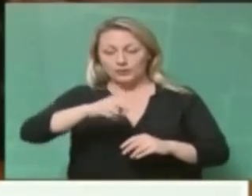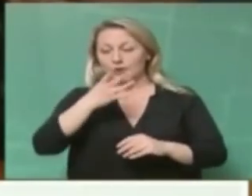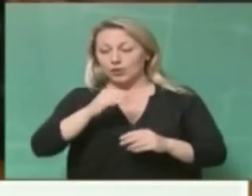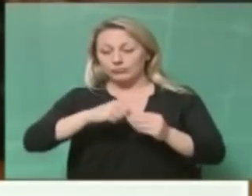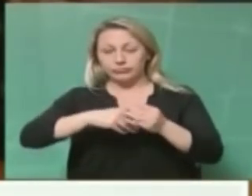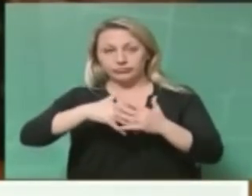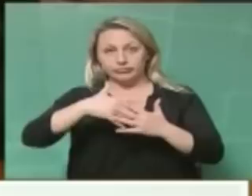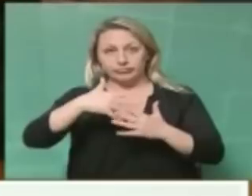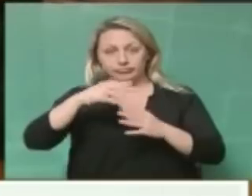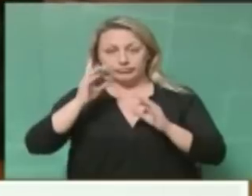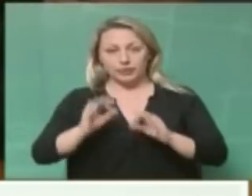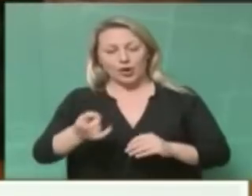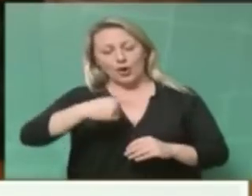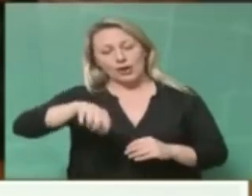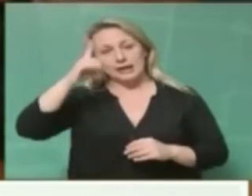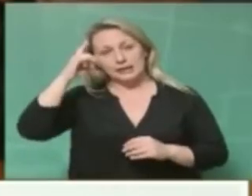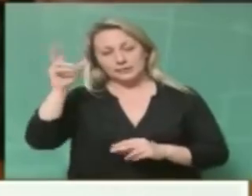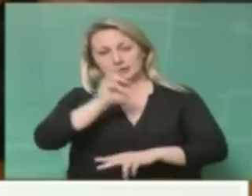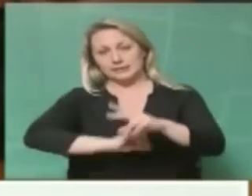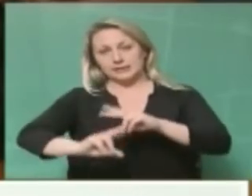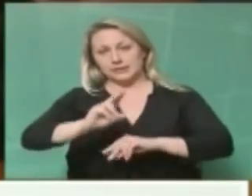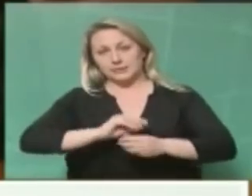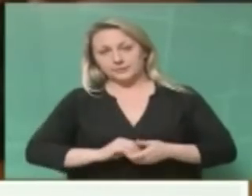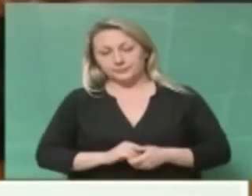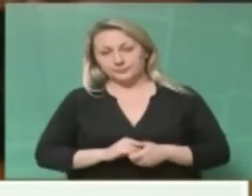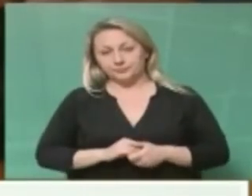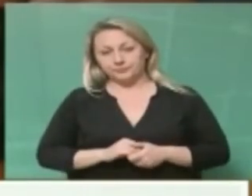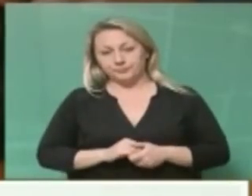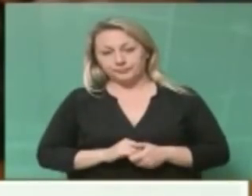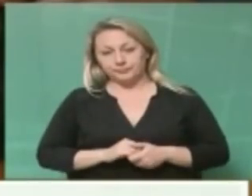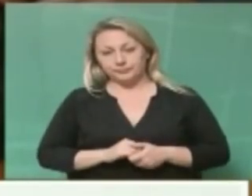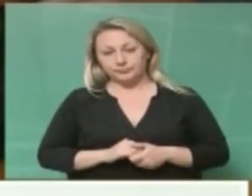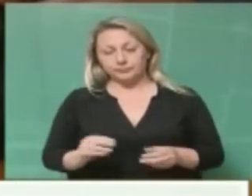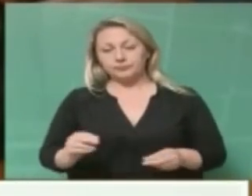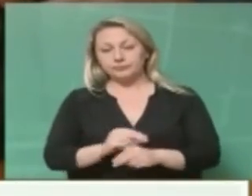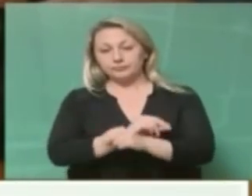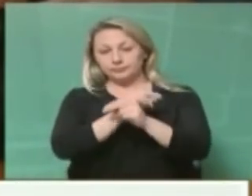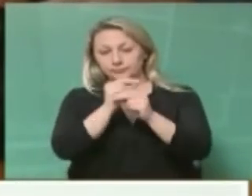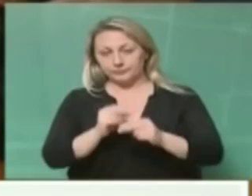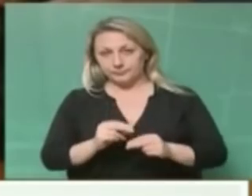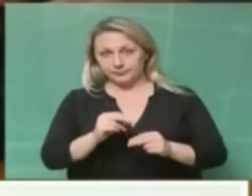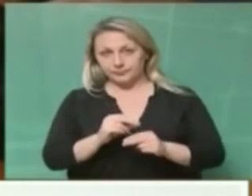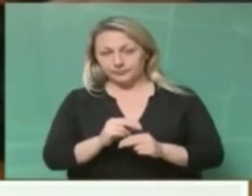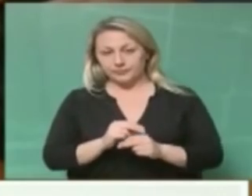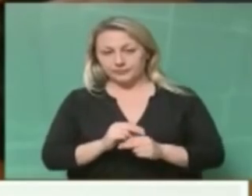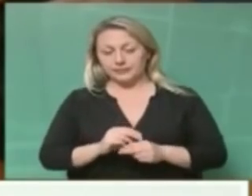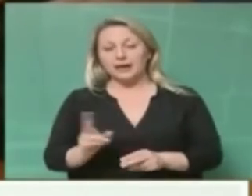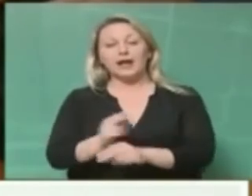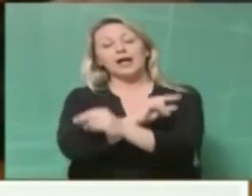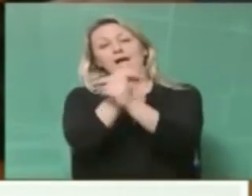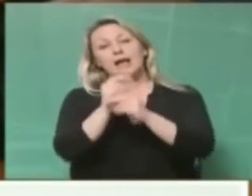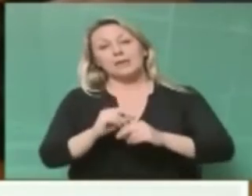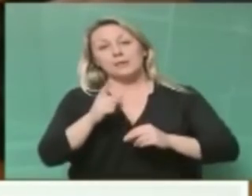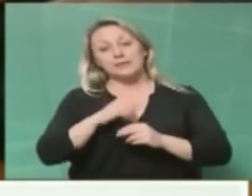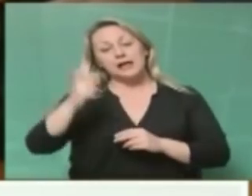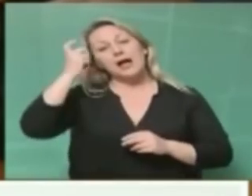οποίους τους γνωρίζουμε όλοι και τους συζητάμε. Επομένως, και επειδή η ουσία και ολοκληρώνει γι' αυτό, επειδή κατά την γνώμη τη